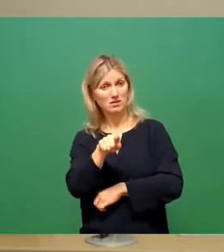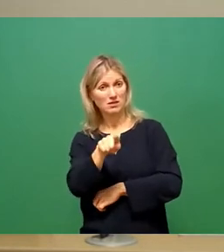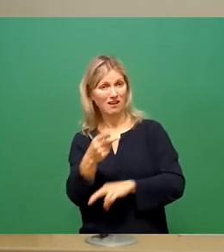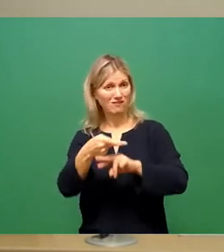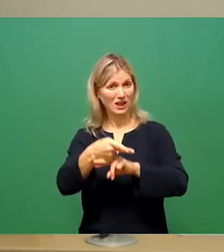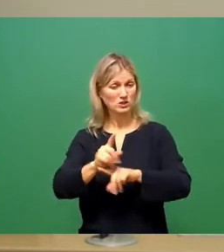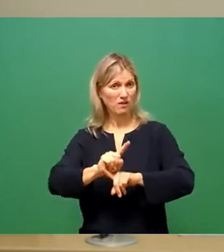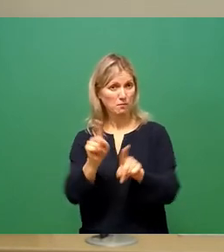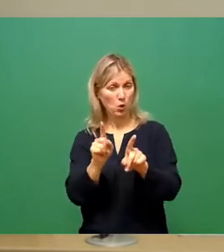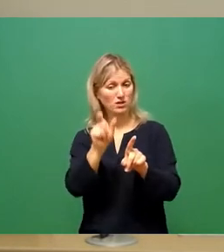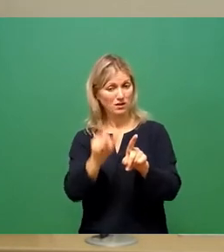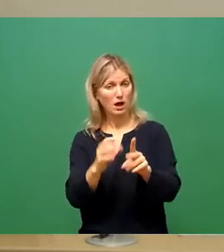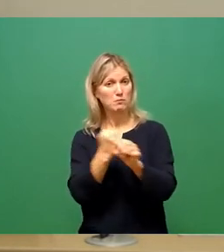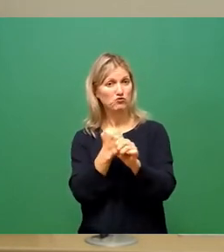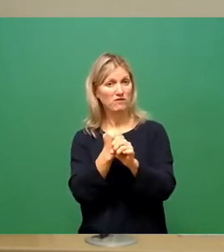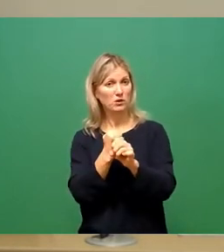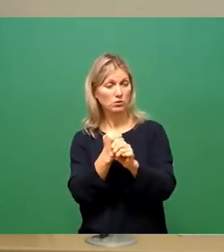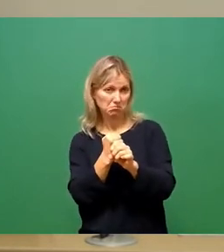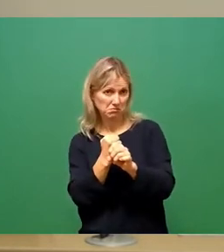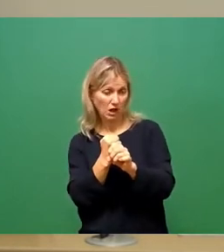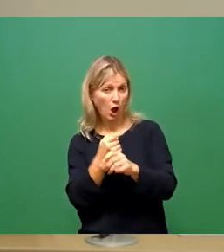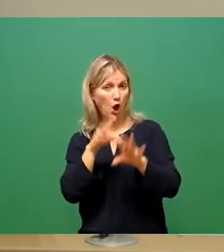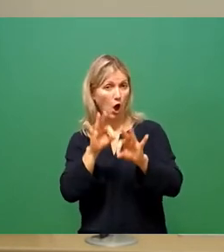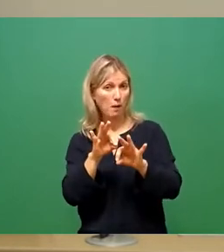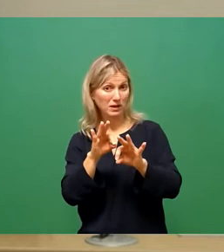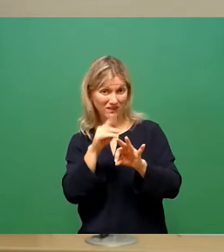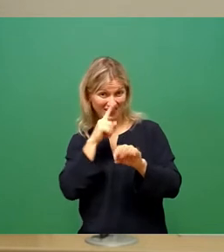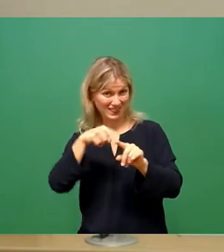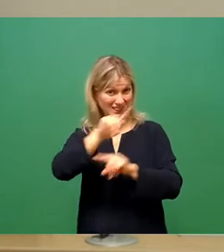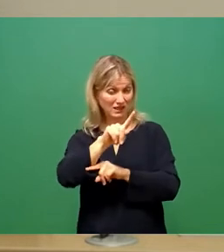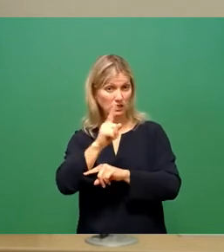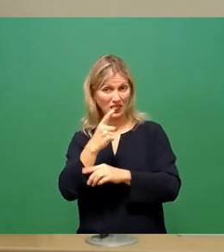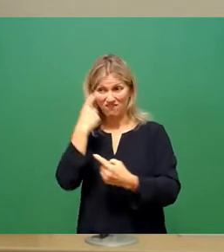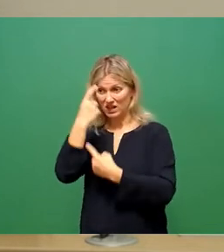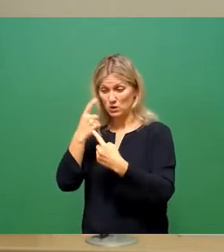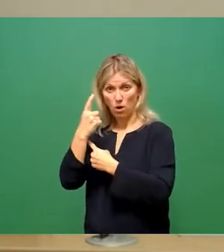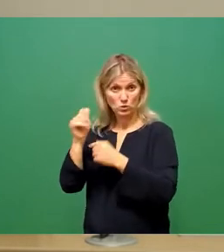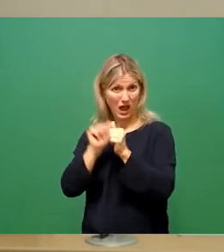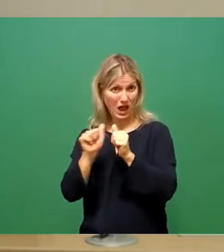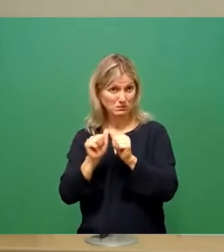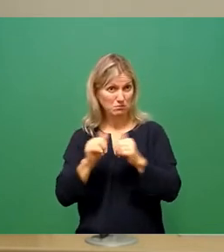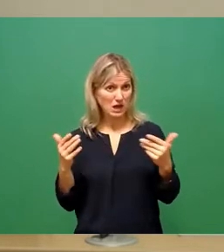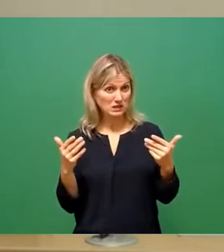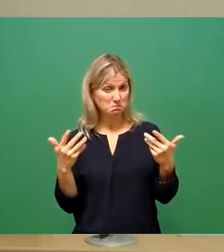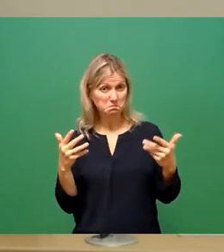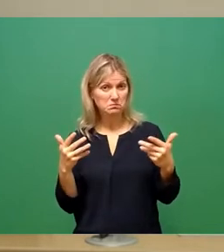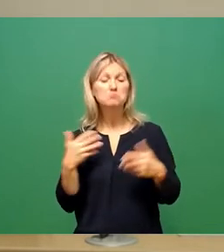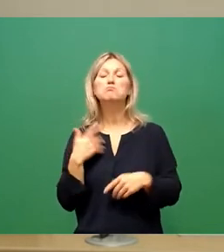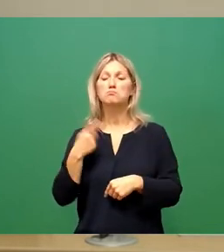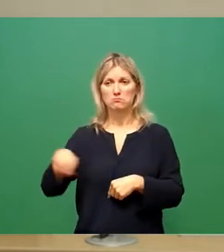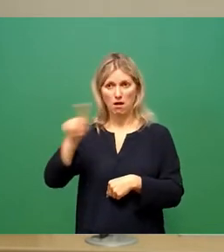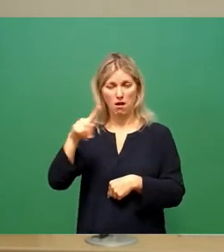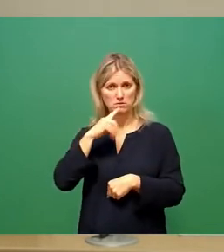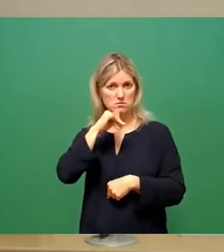Beschäftigte ein relevanter Versorgungsengpass droht. Dies wurde von den Einrichtungsleitungen fast ausnahmslos bestätigt,